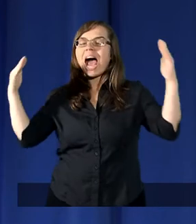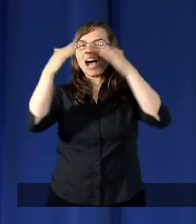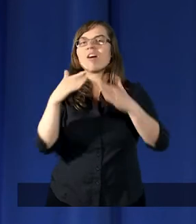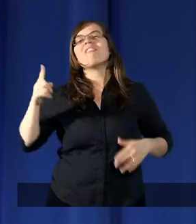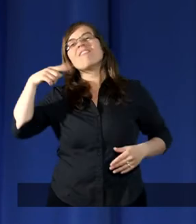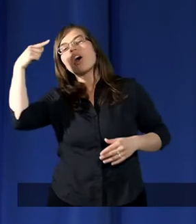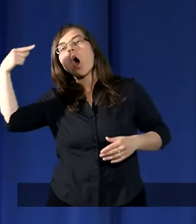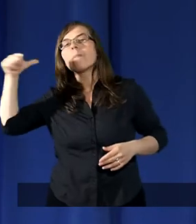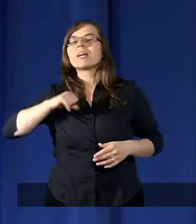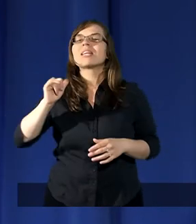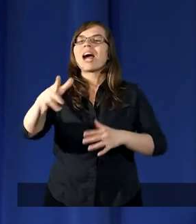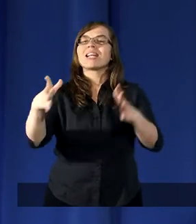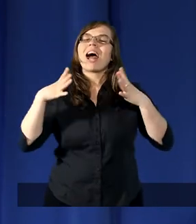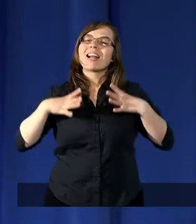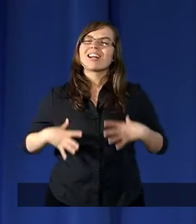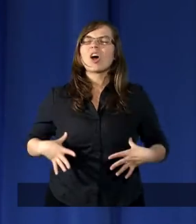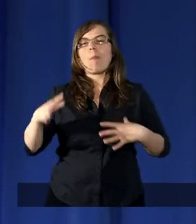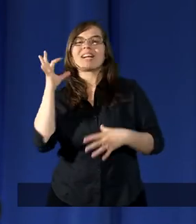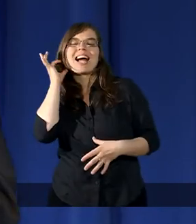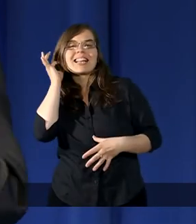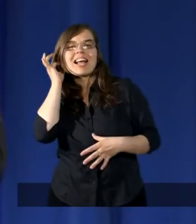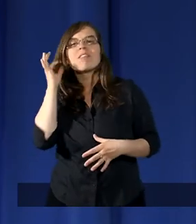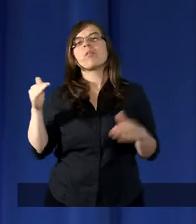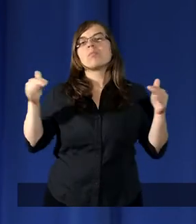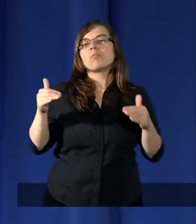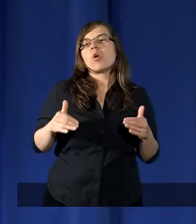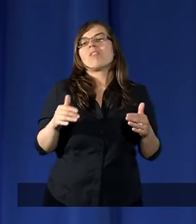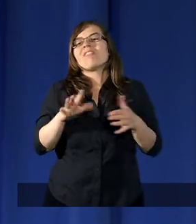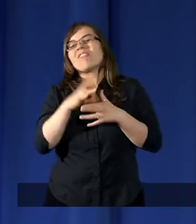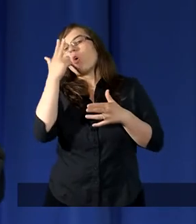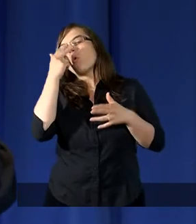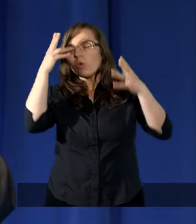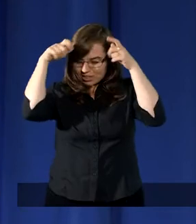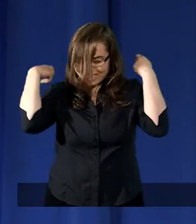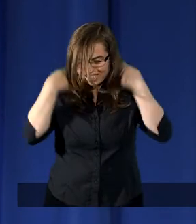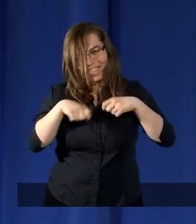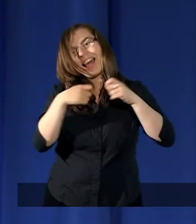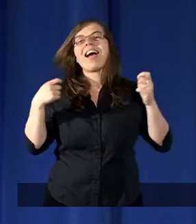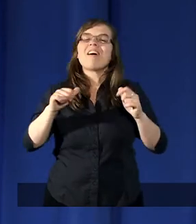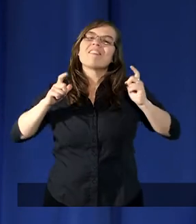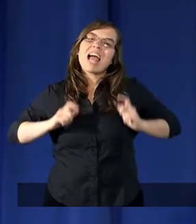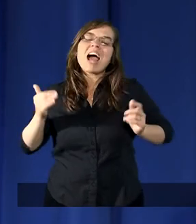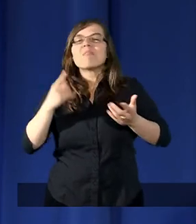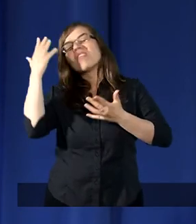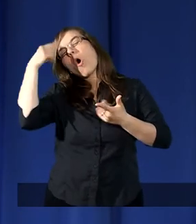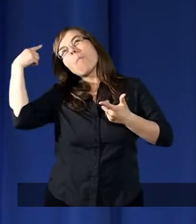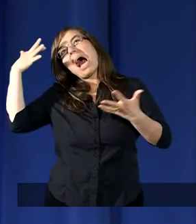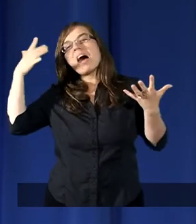wyobrażam jak ta skromna niewiasta no może w chusce takiej wiejskiej no